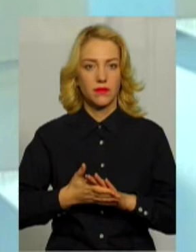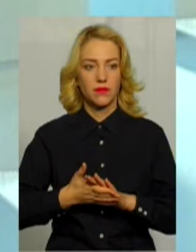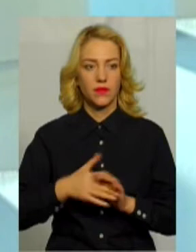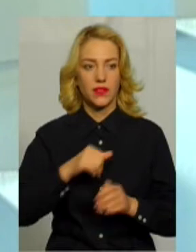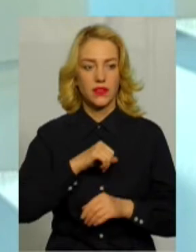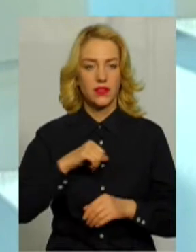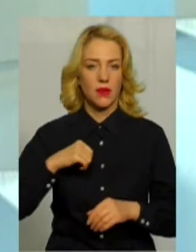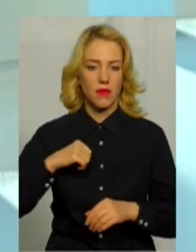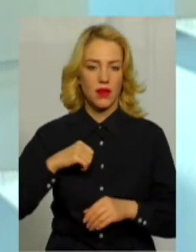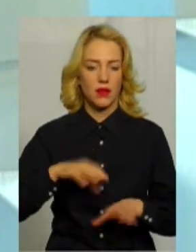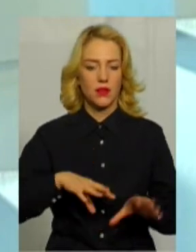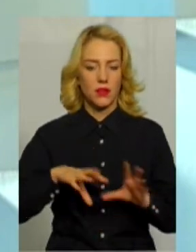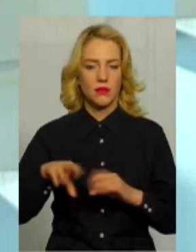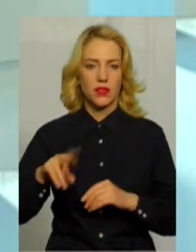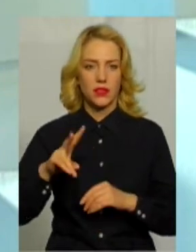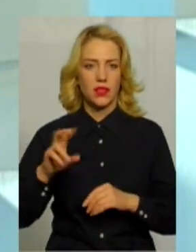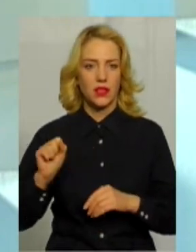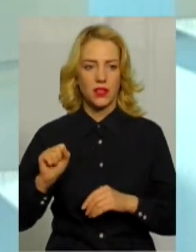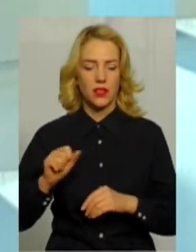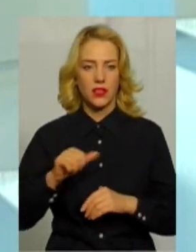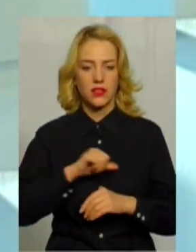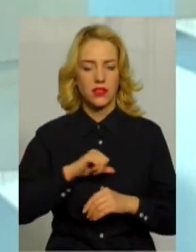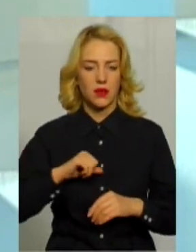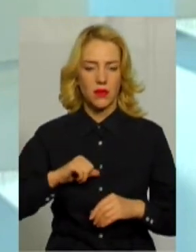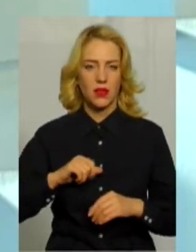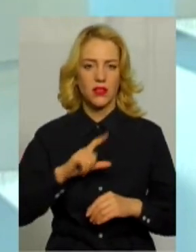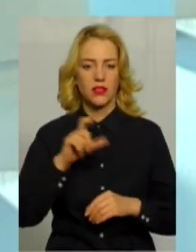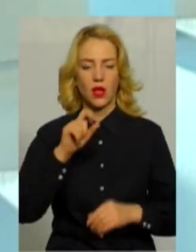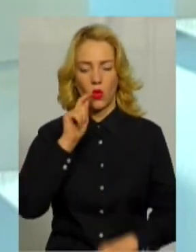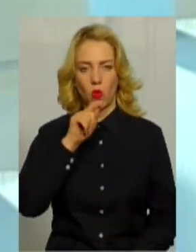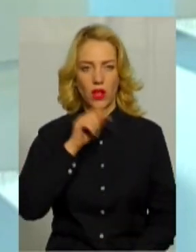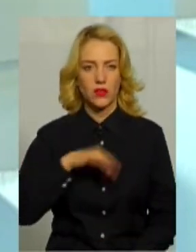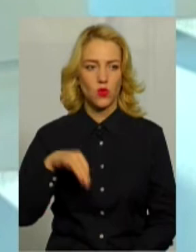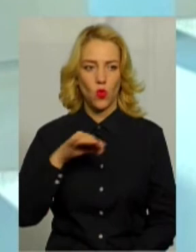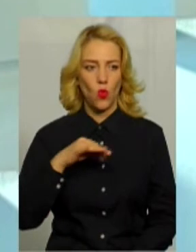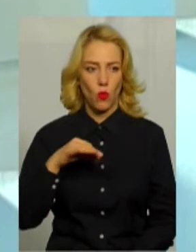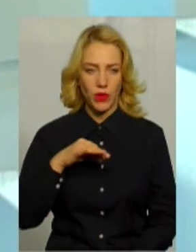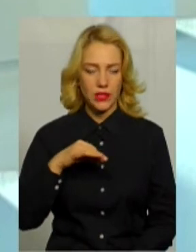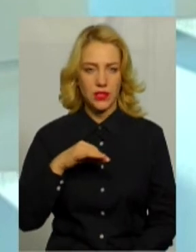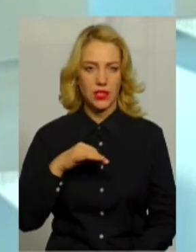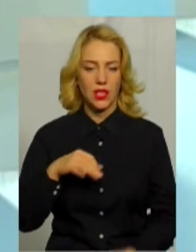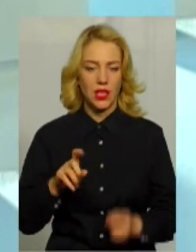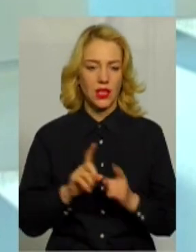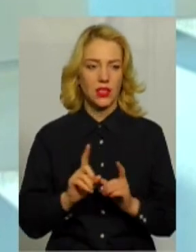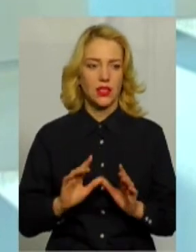сама переселенка, сама вона уродженка Луганської області. Так сталося, що